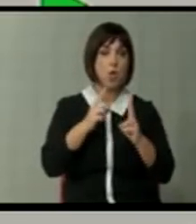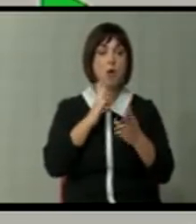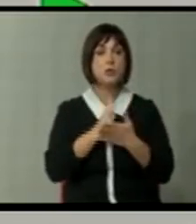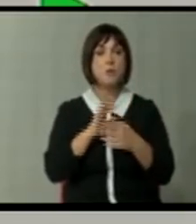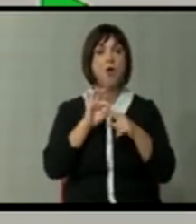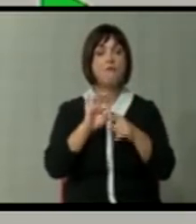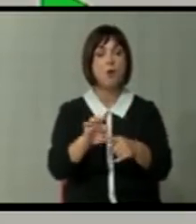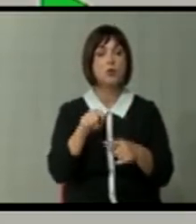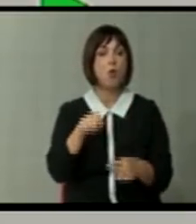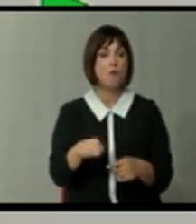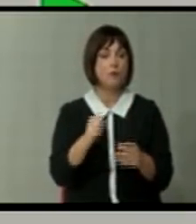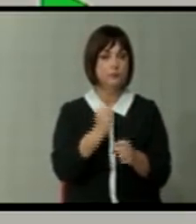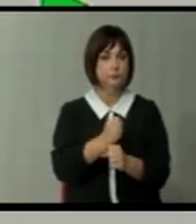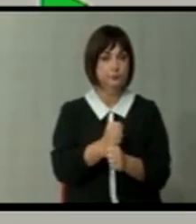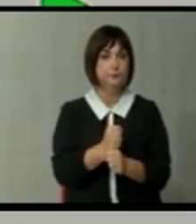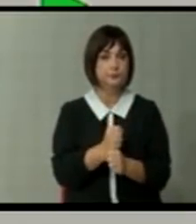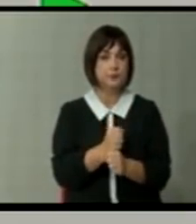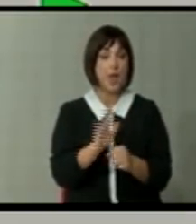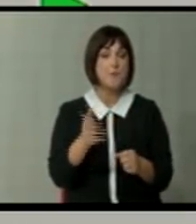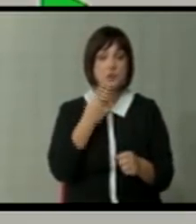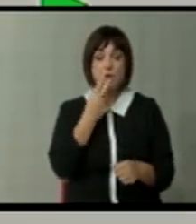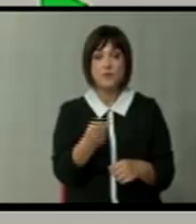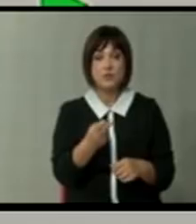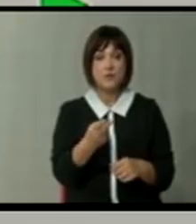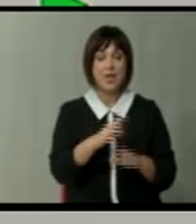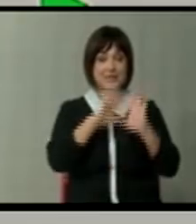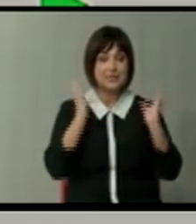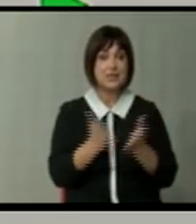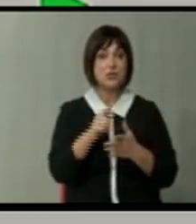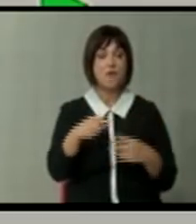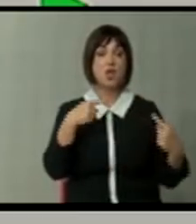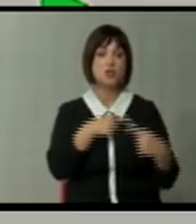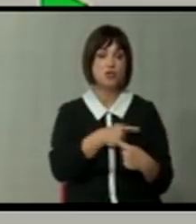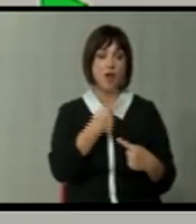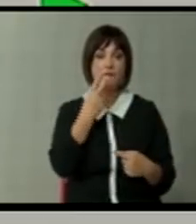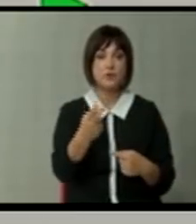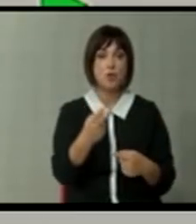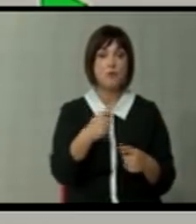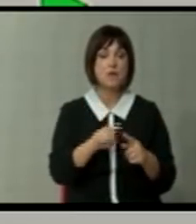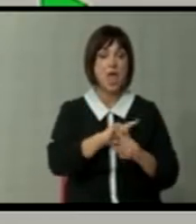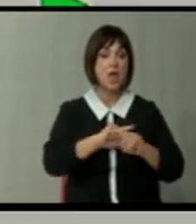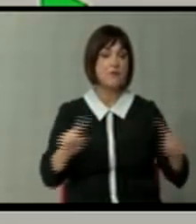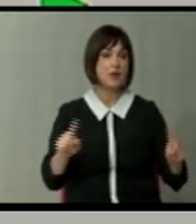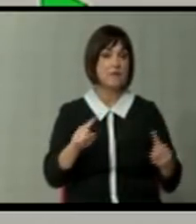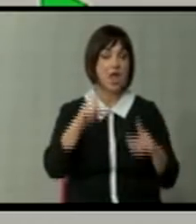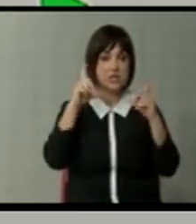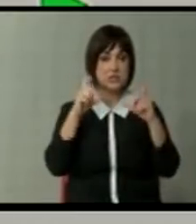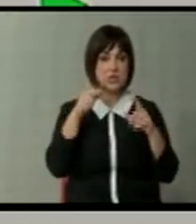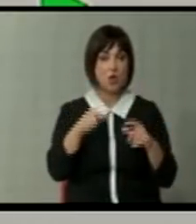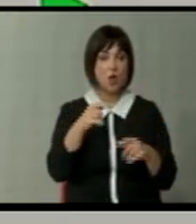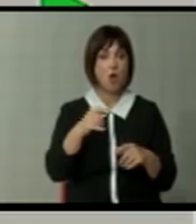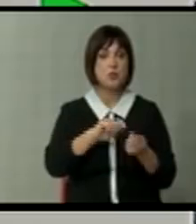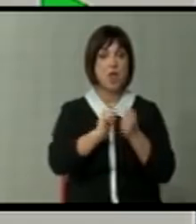им биде водилка во тој процес. Место да го видиме сето тоа, за жал видуваме ние со семен поинаква, поинаква слика. Од